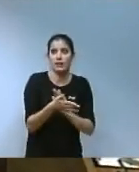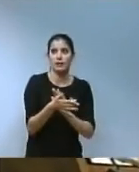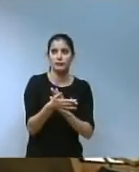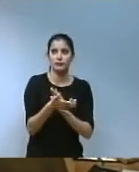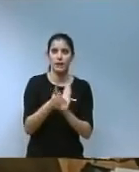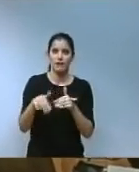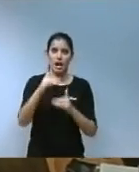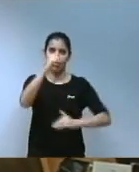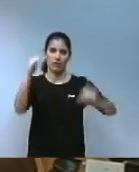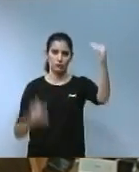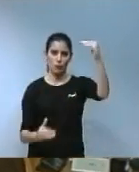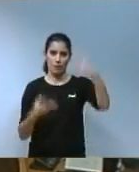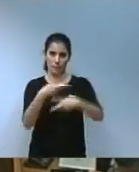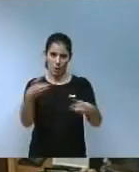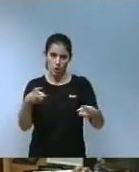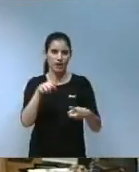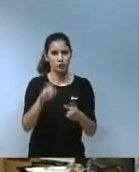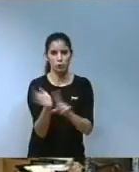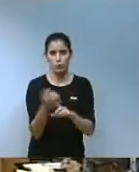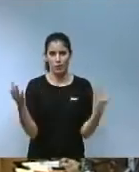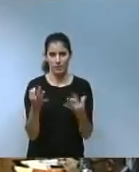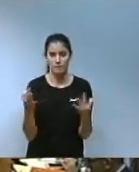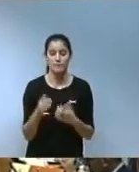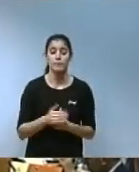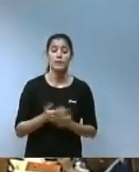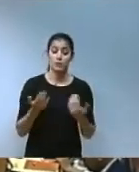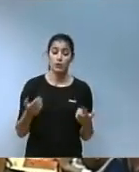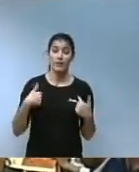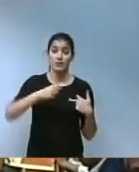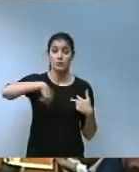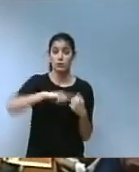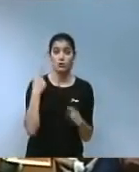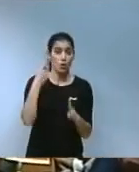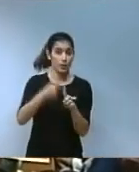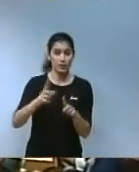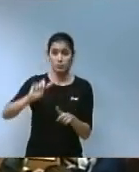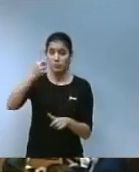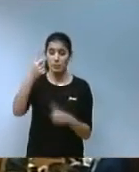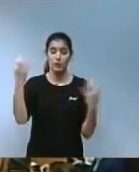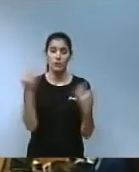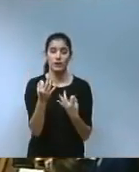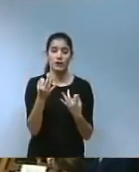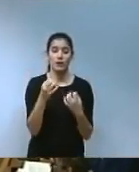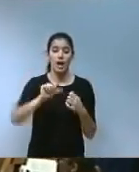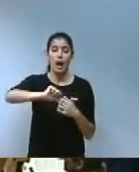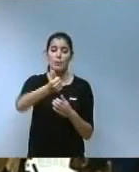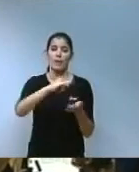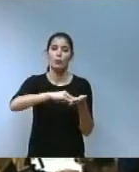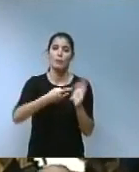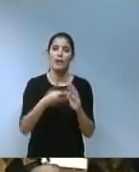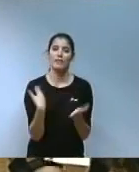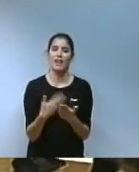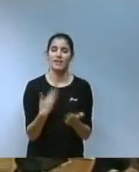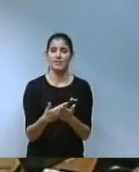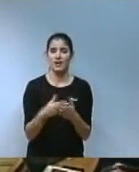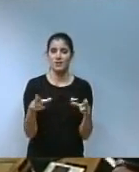desigualtat. En aquest sentit, un dels nostres primers objectius és l'aprovació d'un pla de garantia social